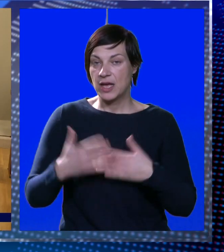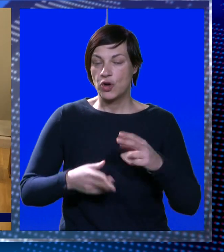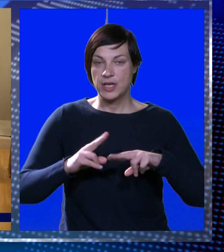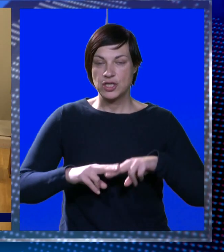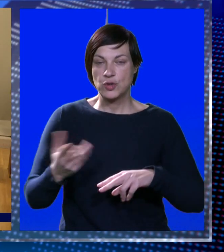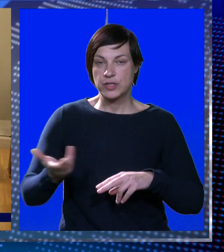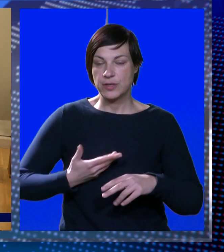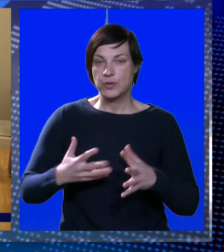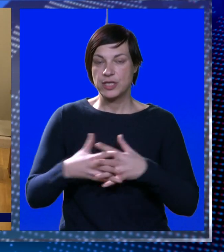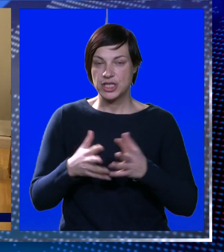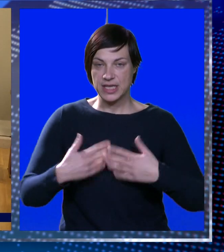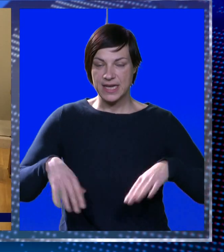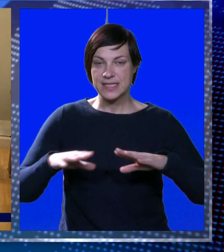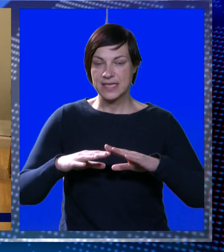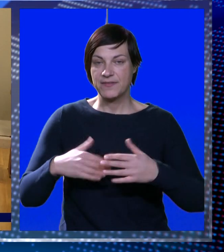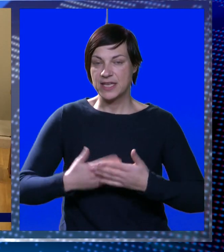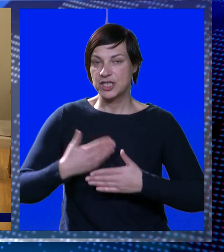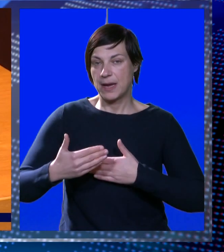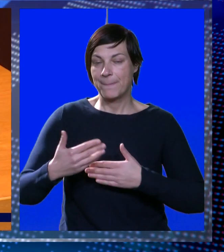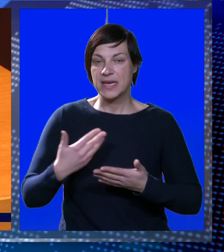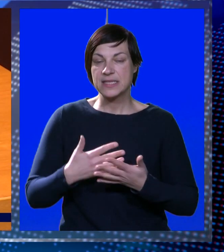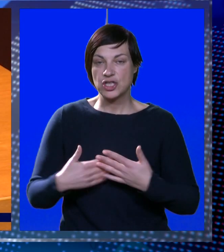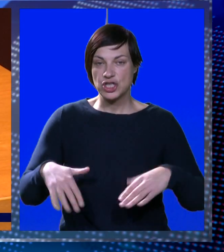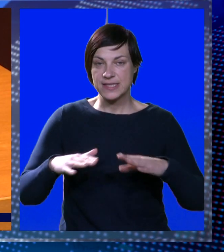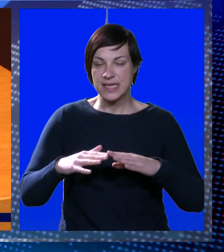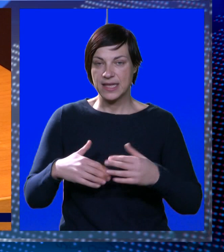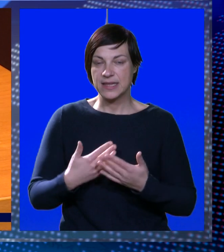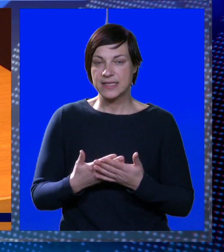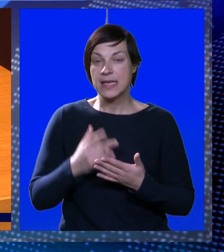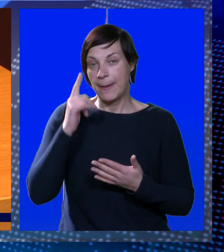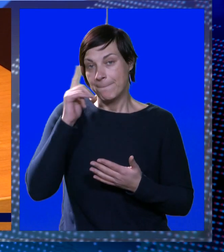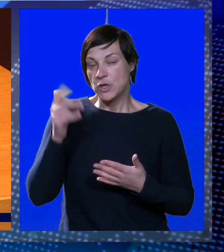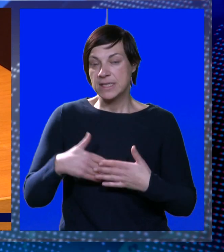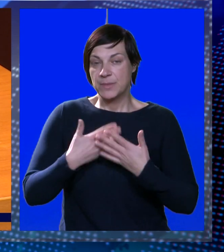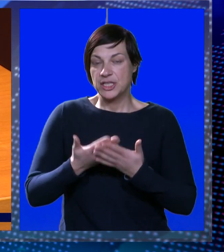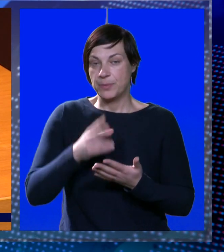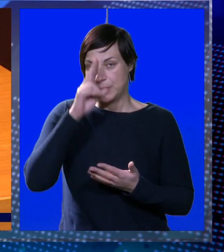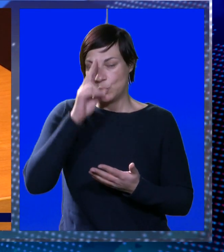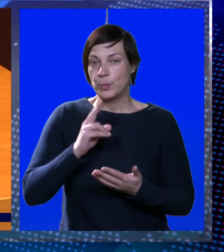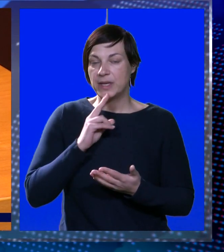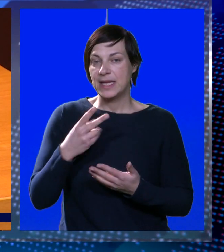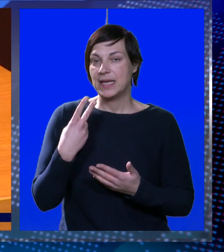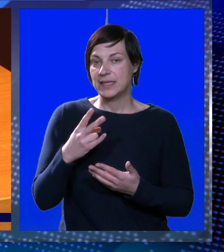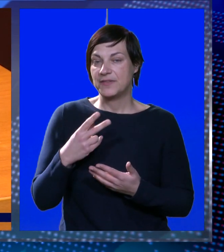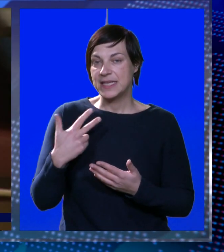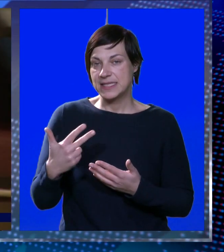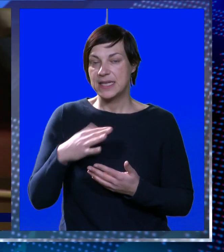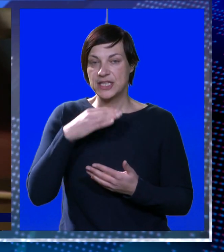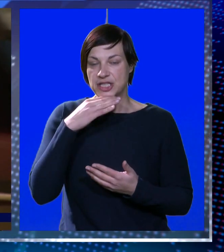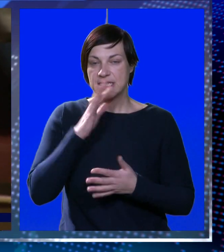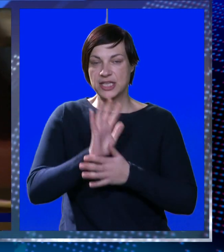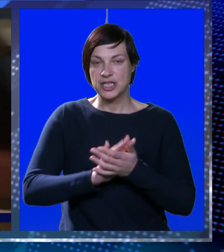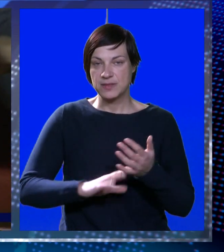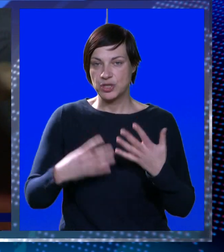Konačnu odluku donijet će gradski vječnici na predstojećoj sjednici. Ona će se, podsjetimo, održati u ponedjeljak 23.